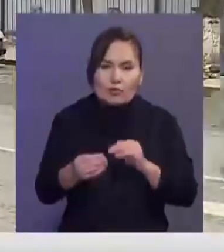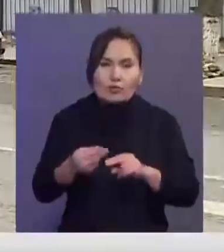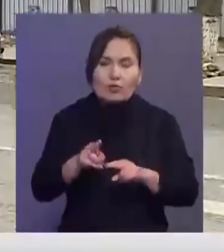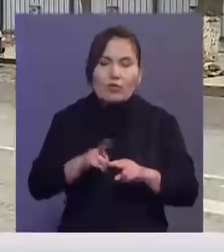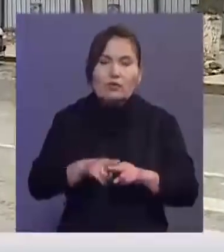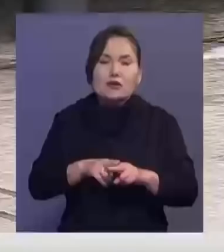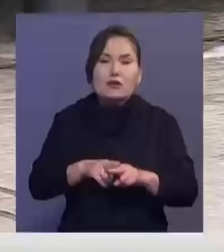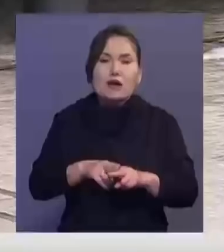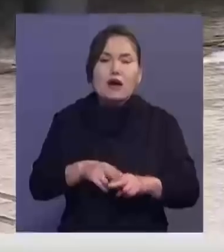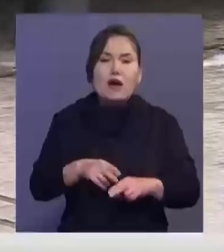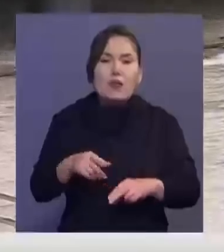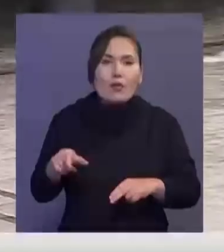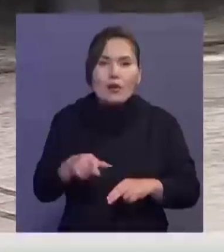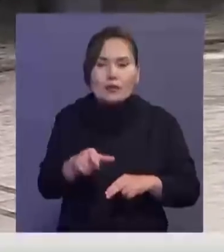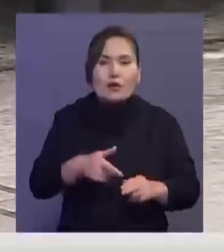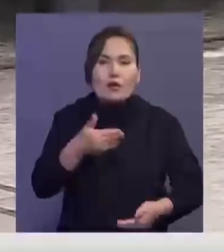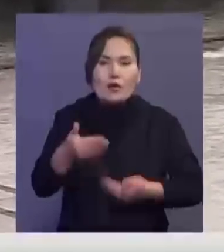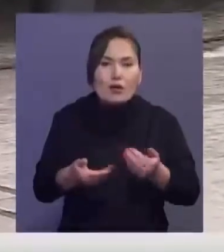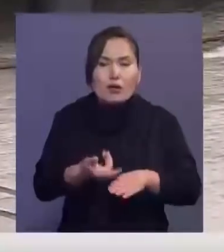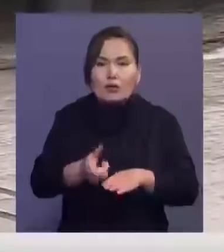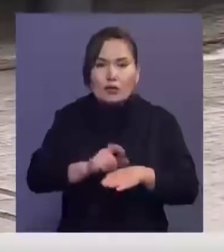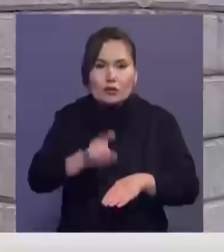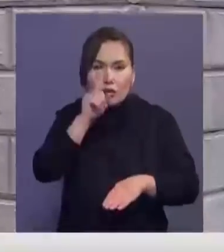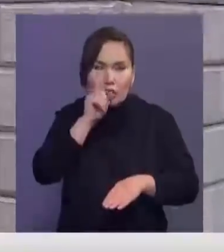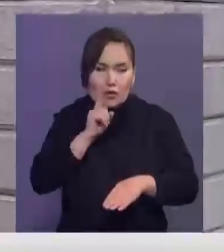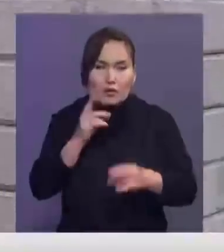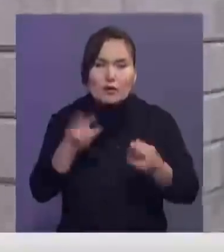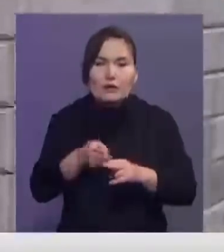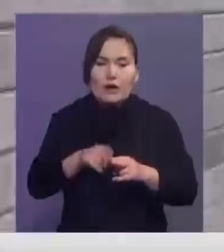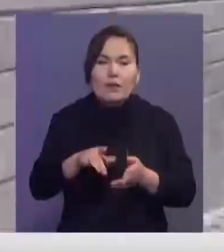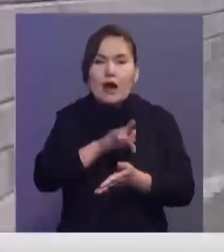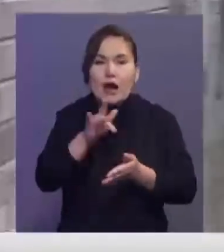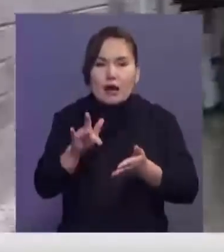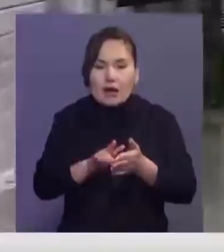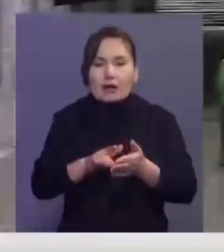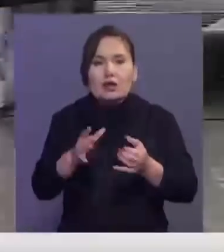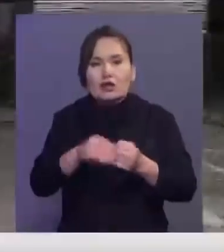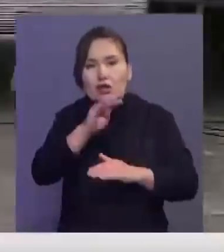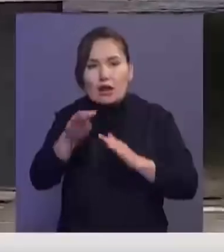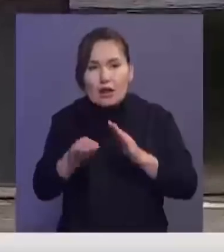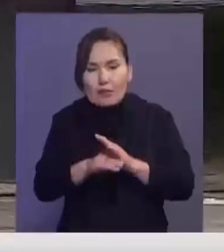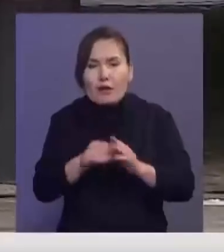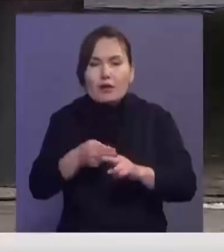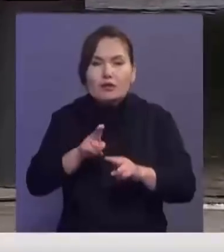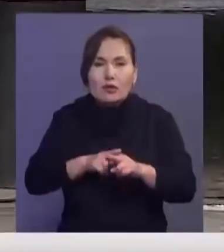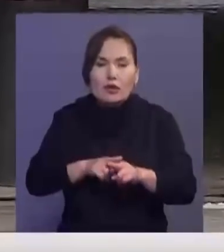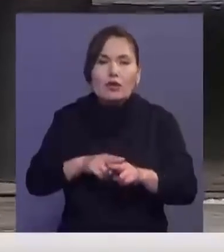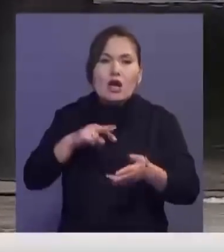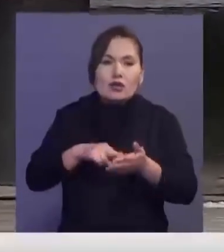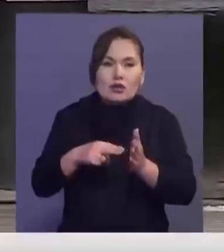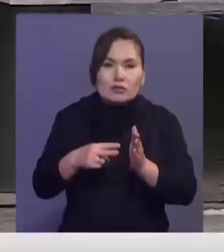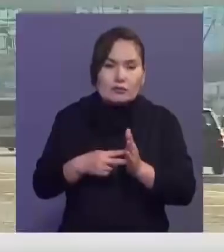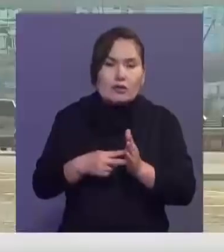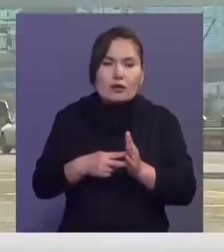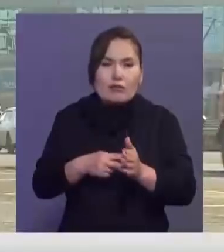Бұл өзгіз егінде белгілі бір қолайсыздық тұудырат. Осы ретті, қала жер асты және жерісті өтпелерін салуыды енді жоспарлап